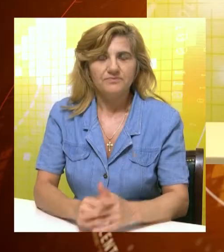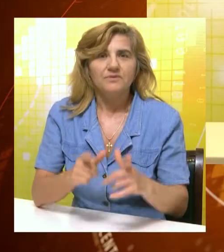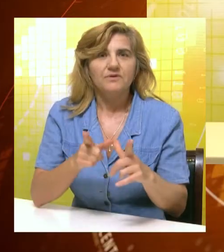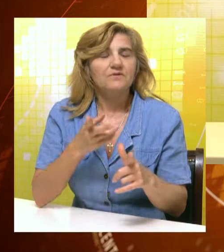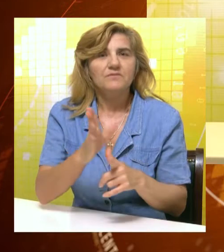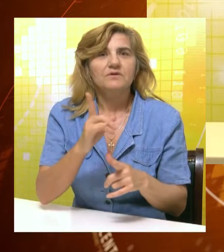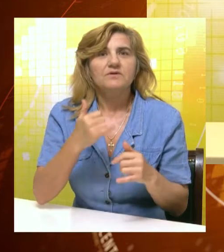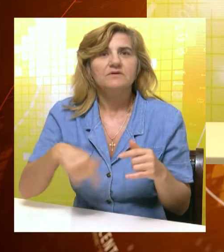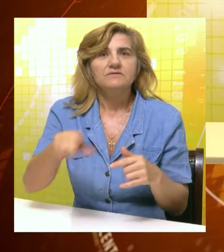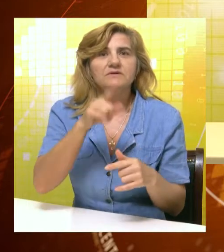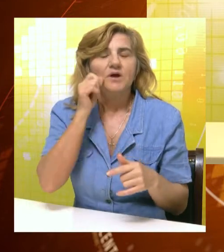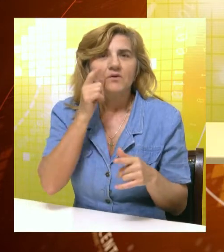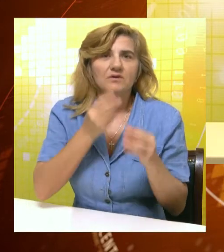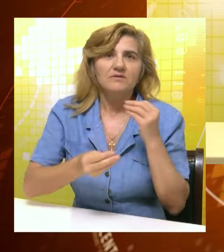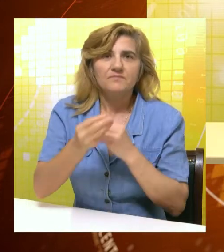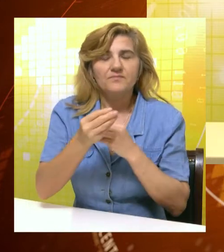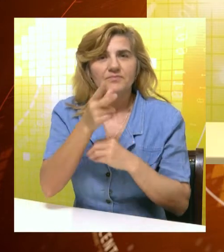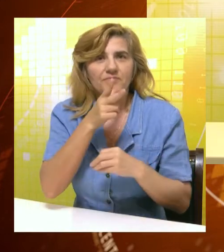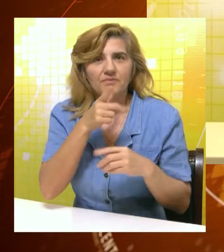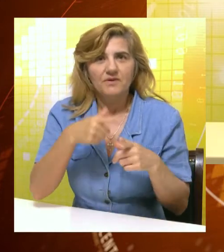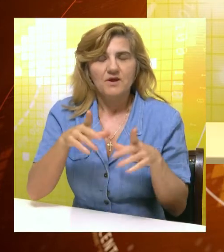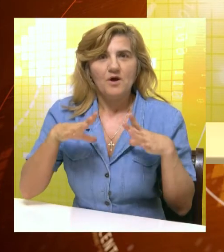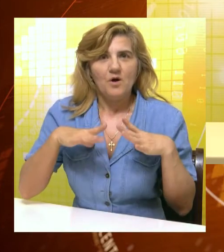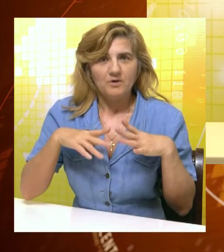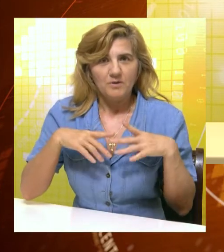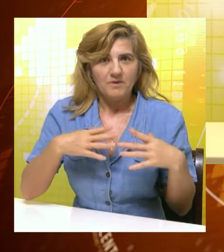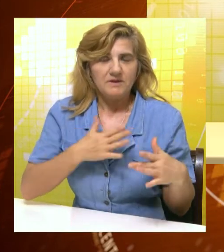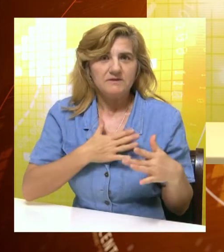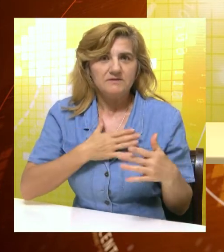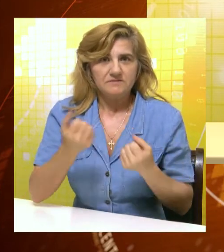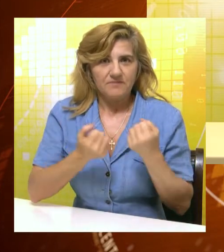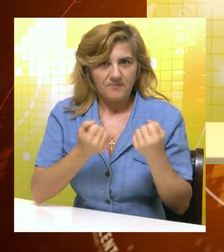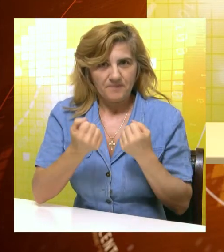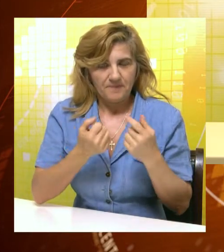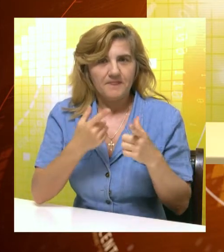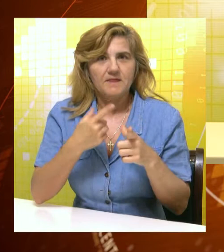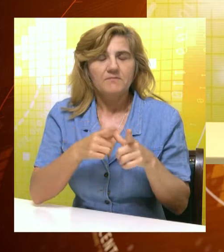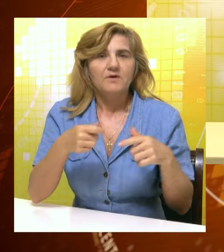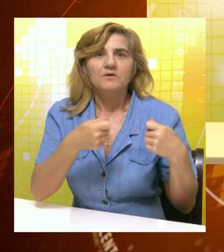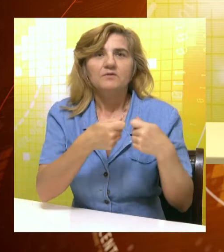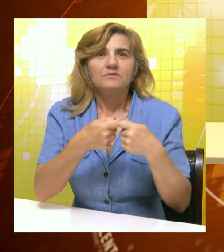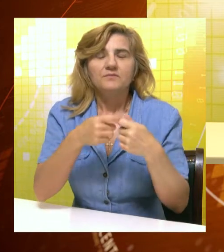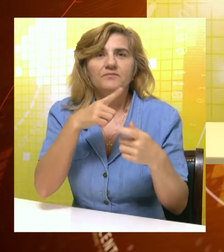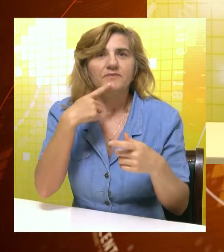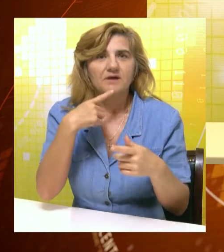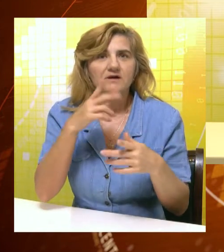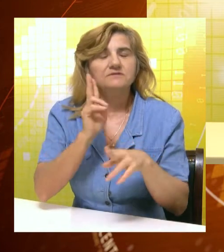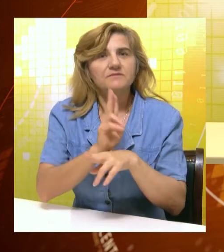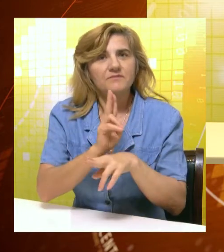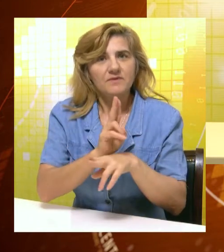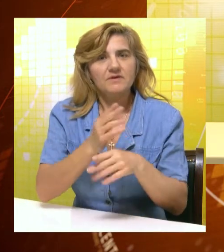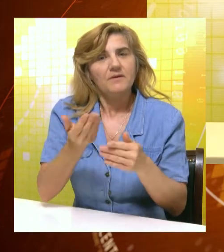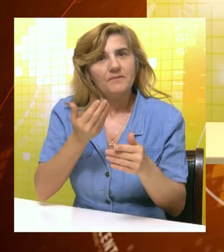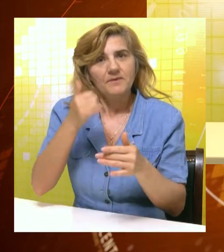Budući da se naši sugrađani sve češće odlučuju da na godišnji odmor idu s opstvenim prevozom, iz Automoto Saveza Srbije savjetuju